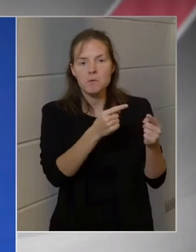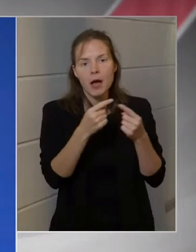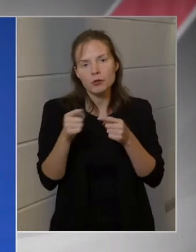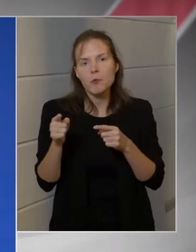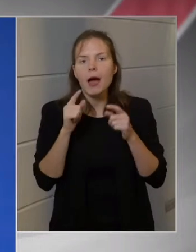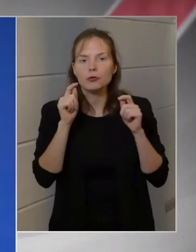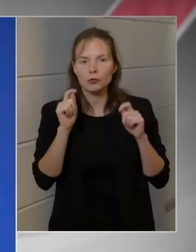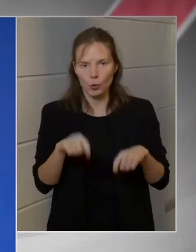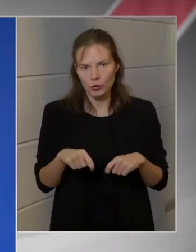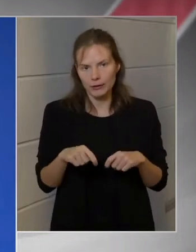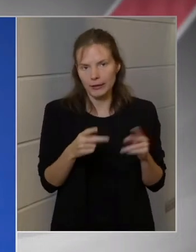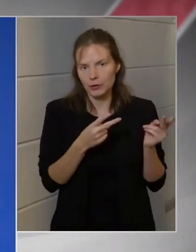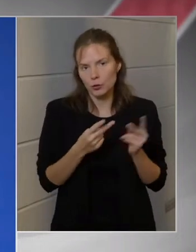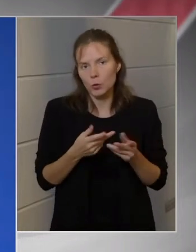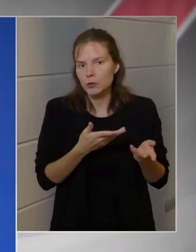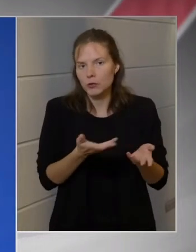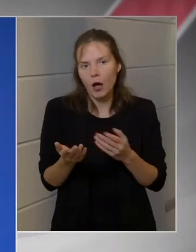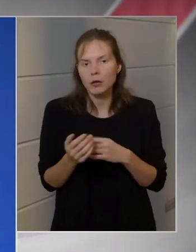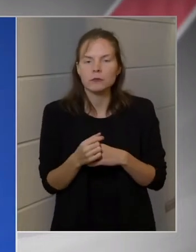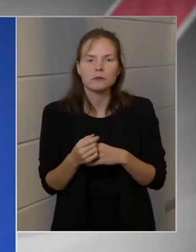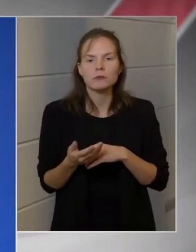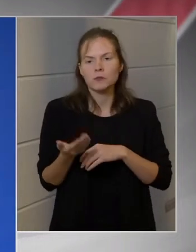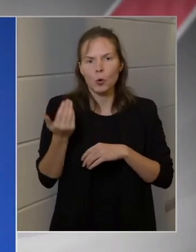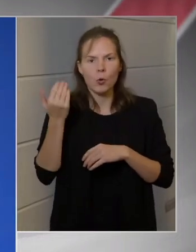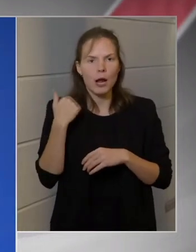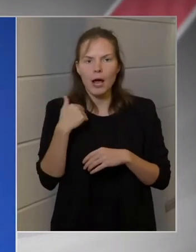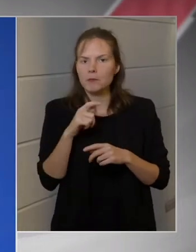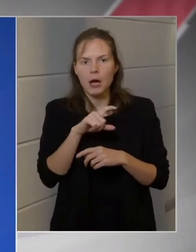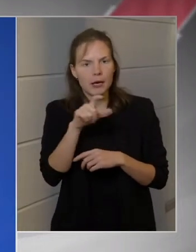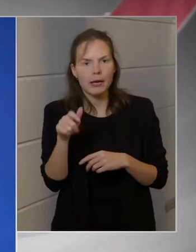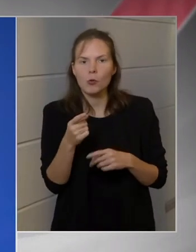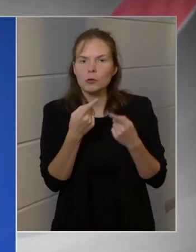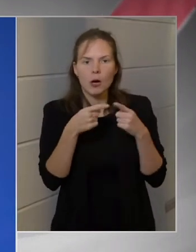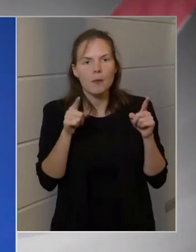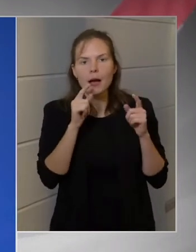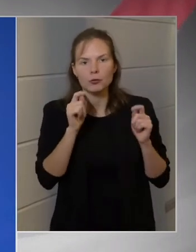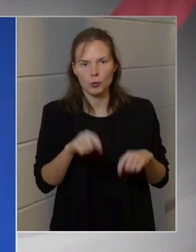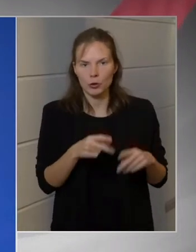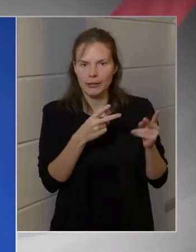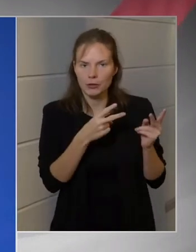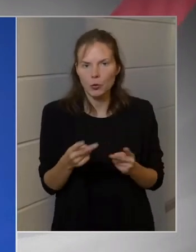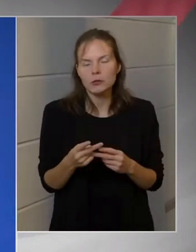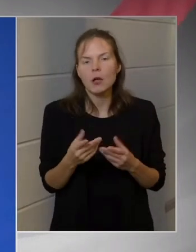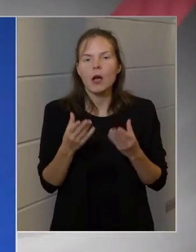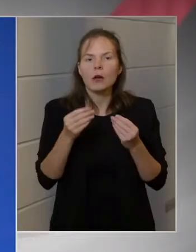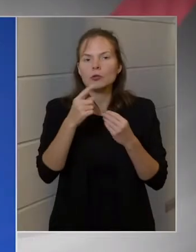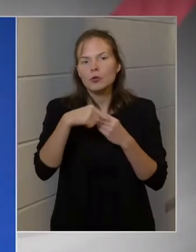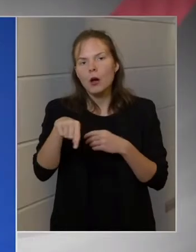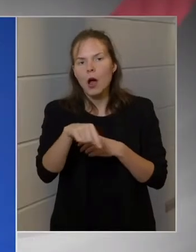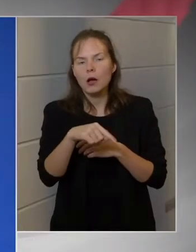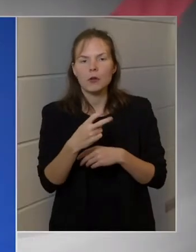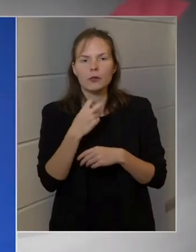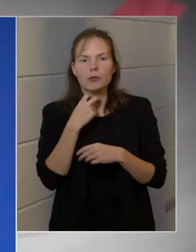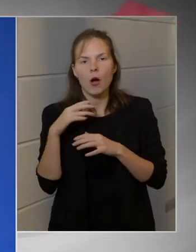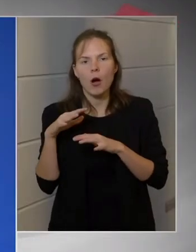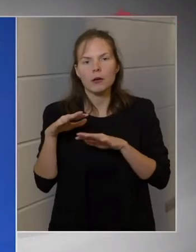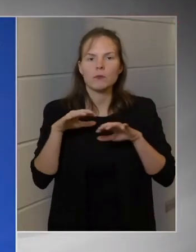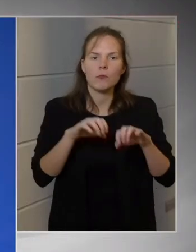korábban hoztak más döntést, sokaknál bizonyos értelemben gyarmadtartó történelmi